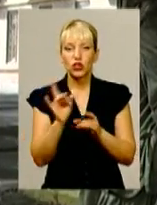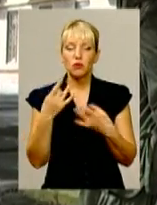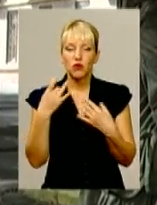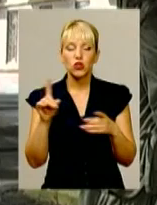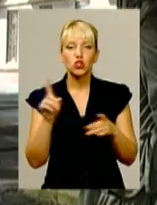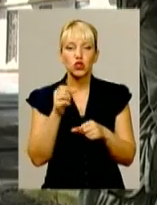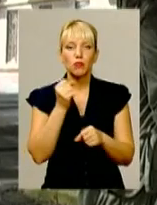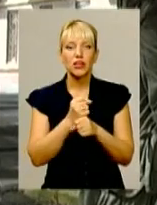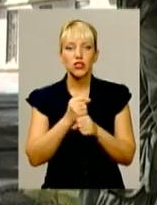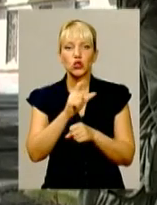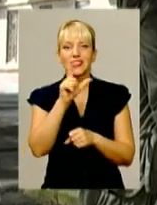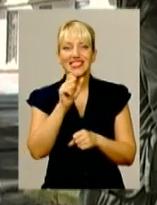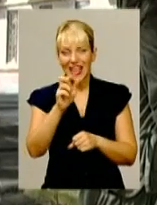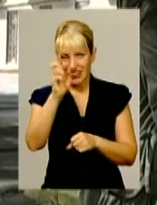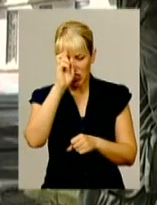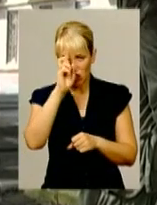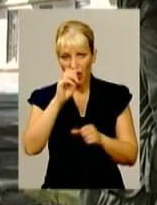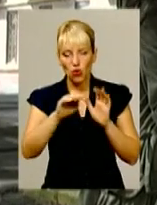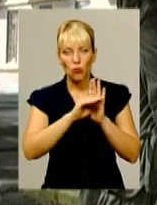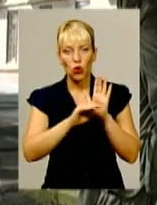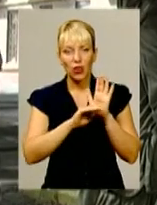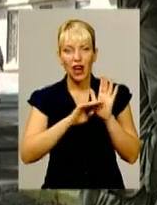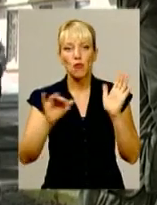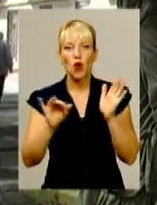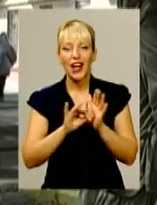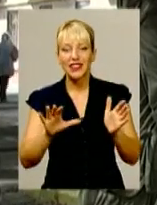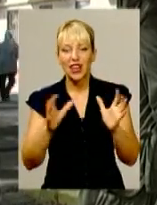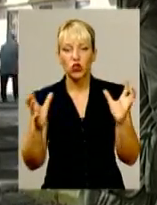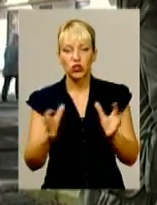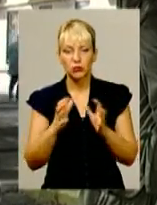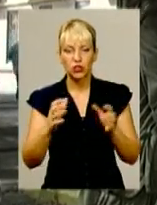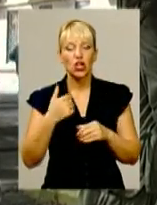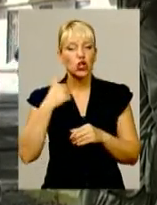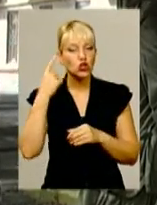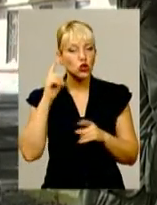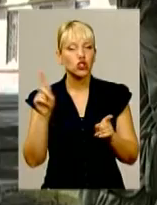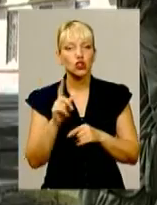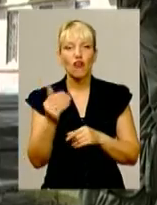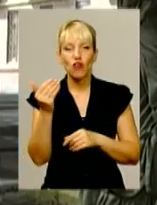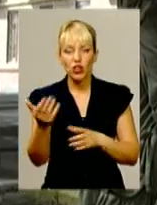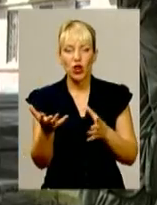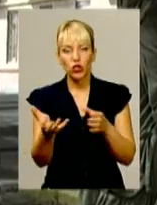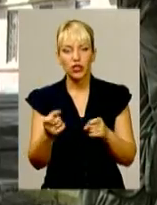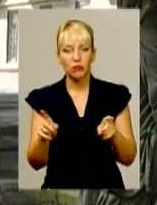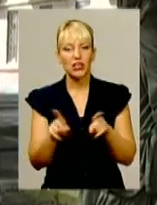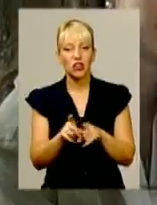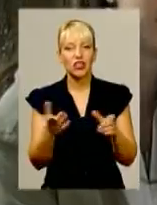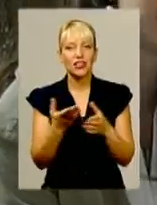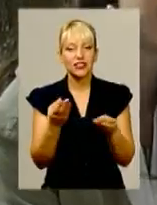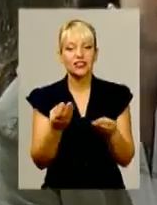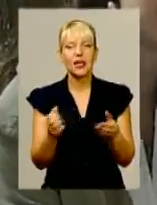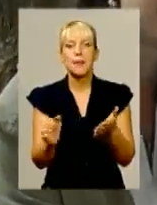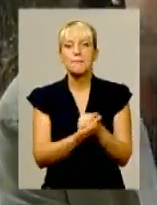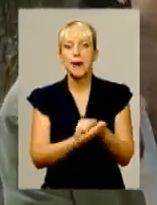Я про цю програму чула і чула від своїх знайомих, що вони отримують якісь жовті папірці. Також державна програма